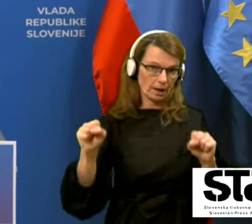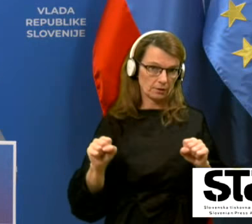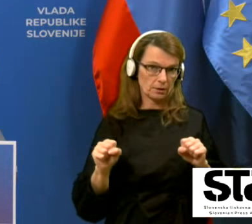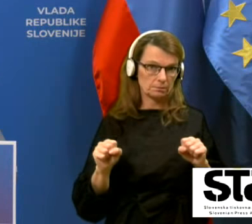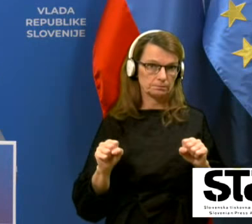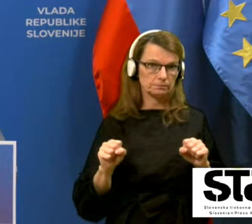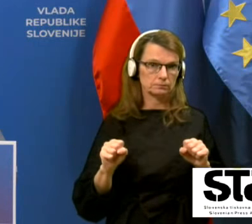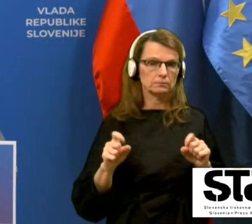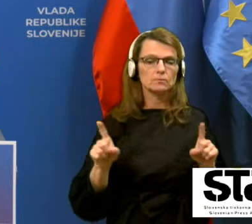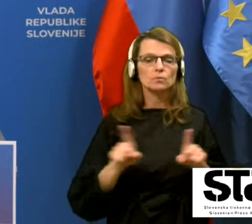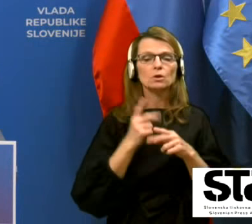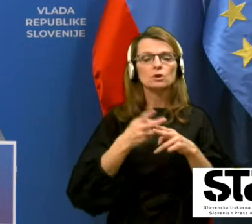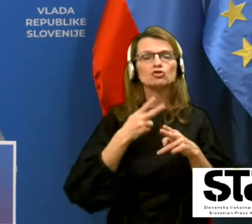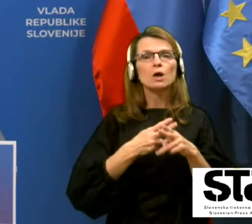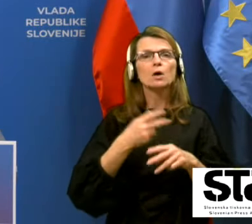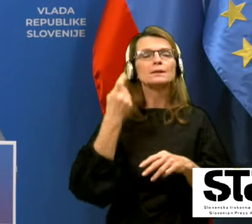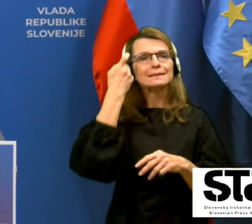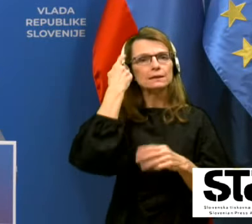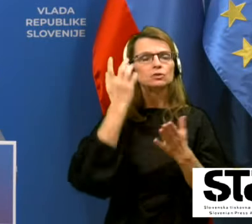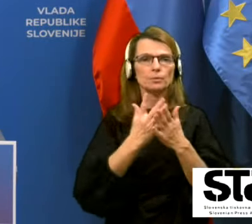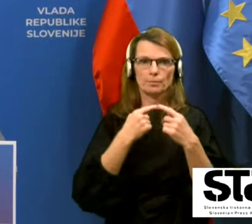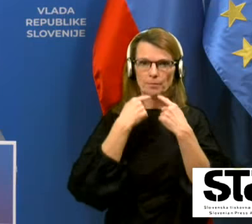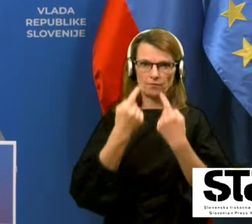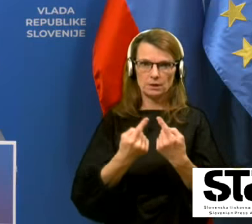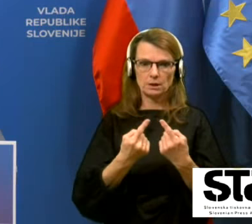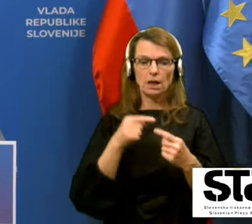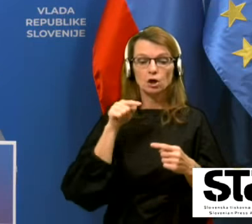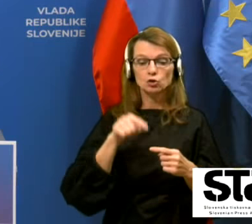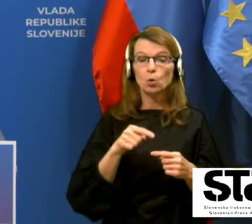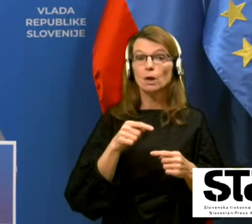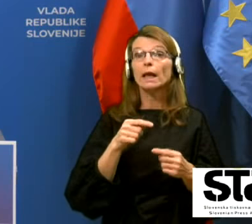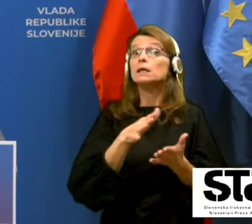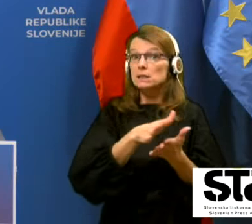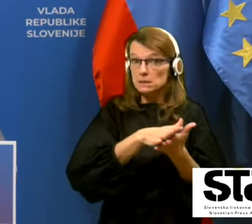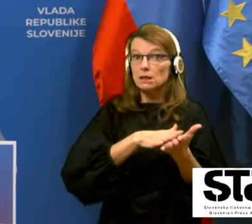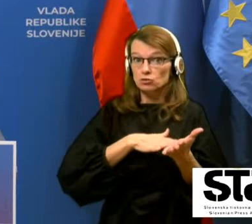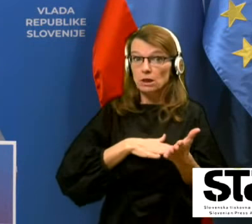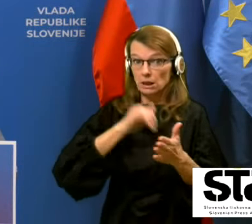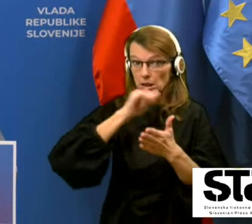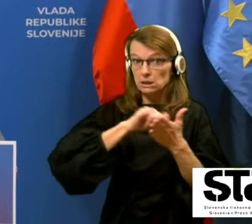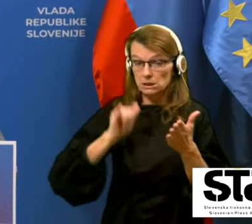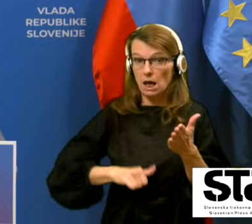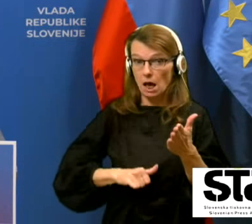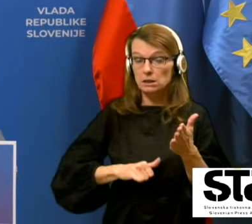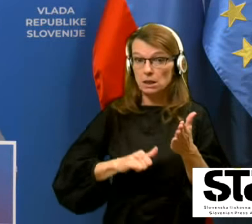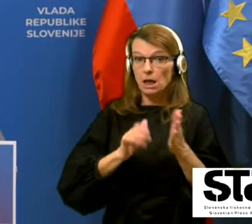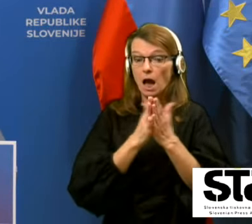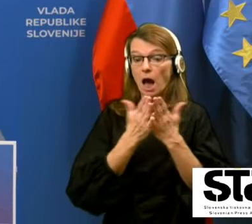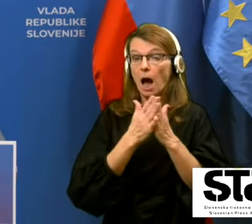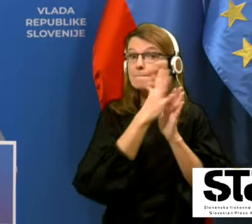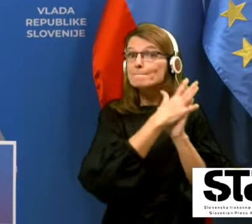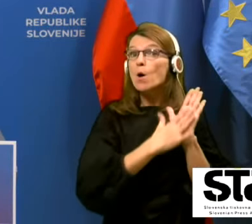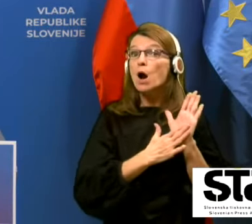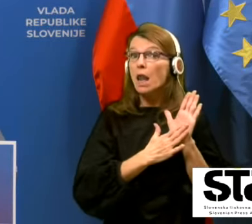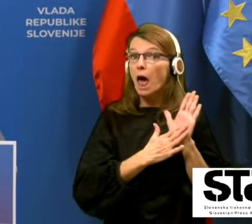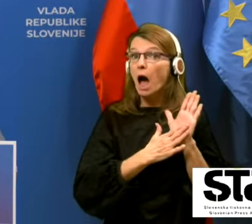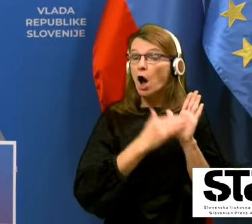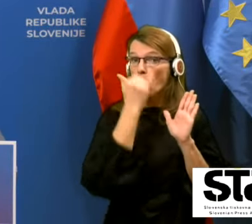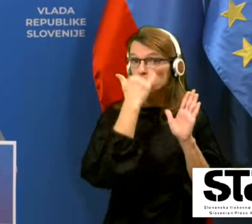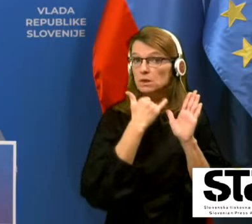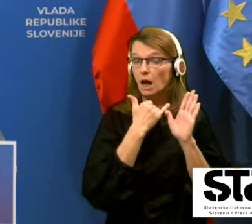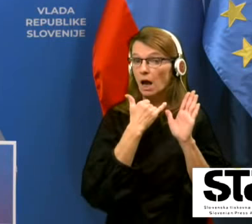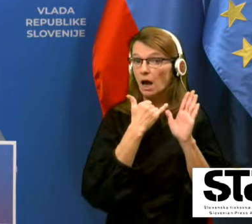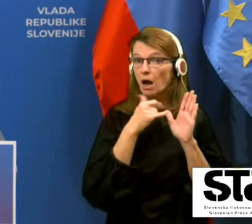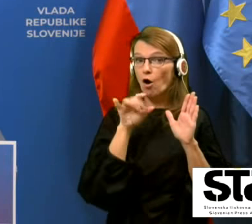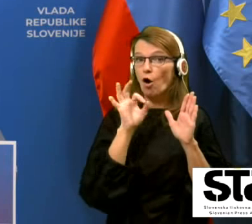Kako je državna sekretarka rekla, je edino to še začetek zadnjega poglavja COVID-19. To ne pomeni, da se od danes naprej